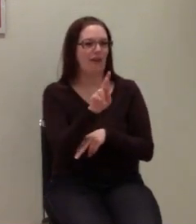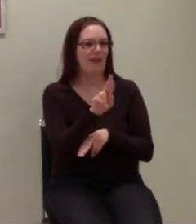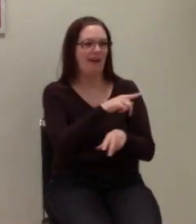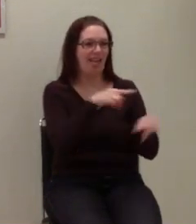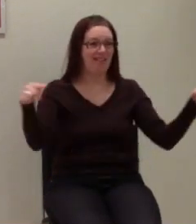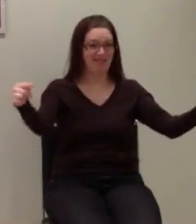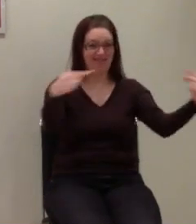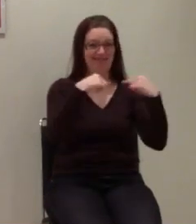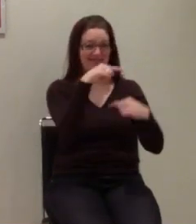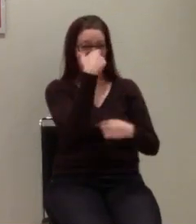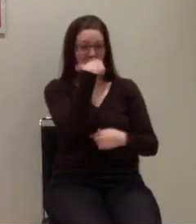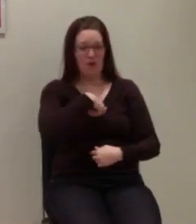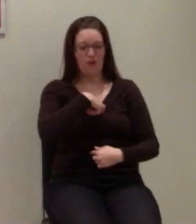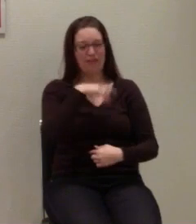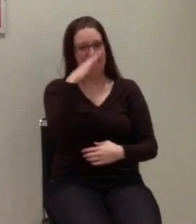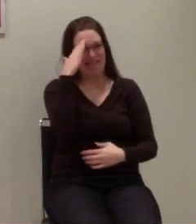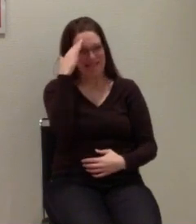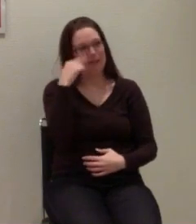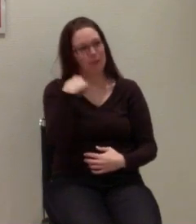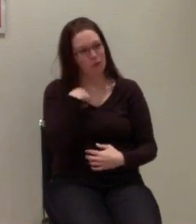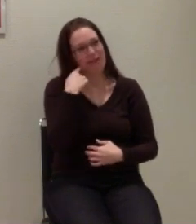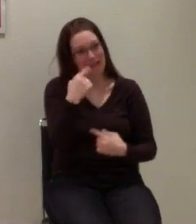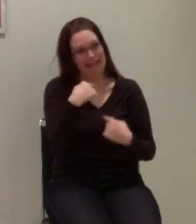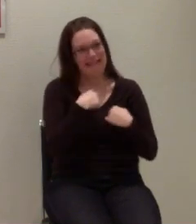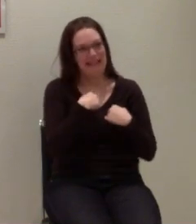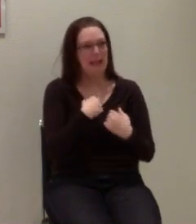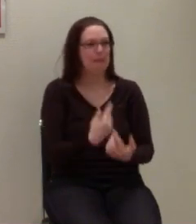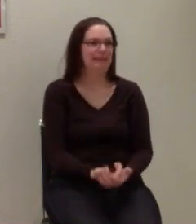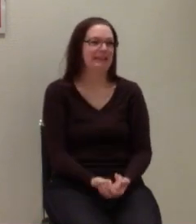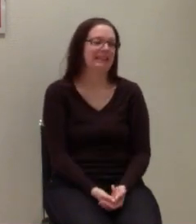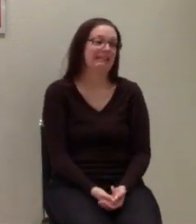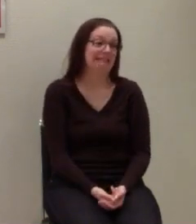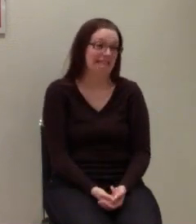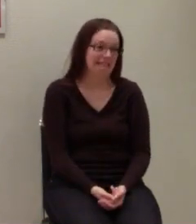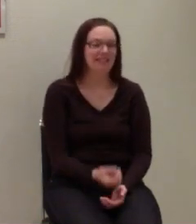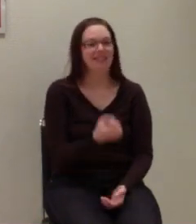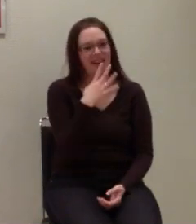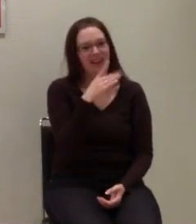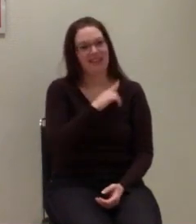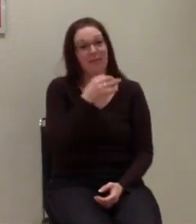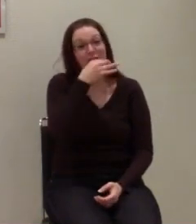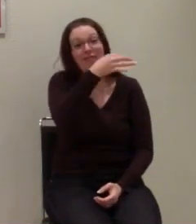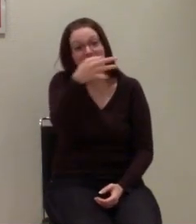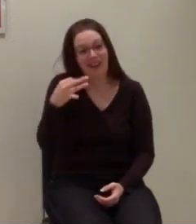halb so gedacht, dass ich das wieder sein soll. Kommt davon, wenn ich sowas anstoße.